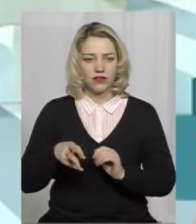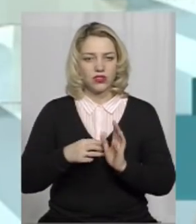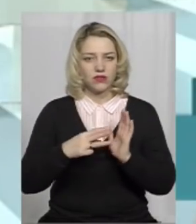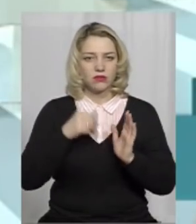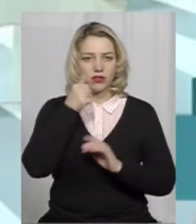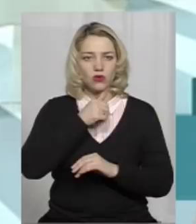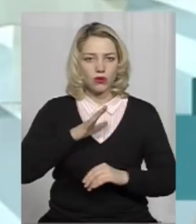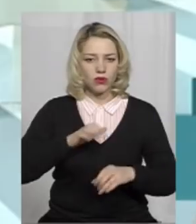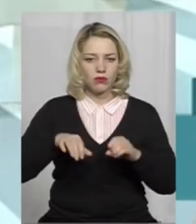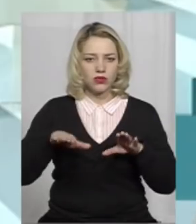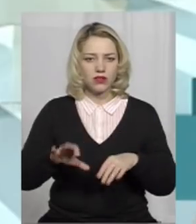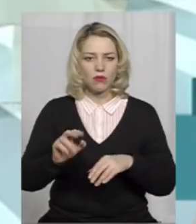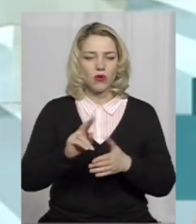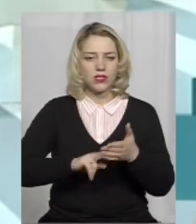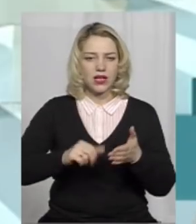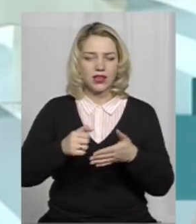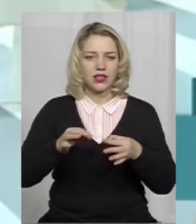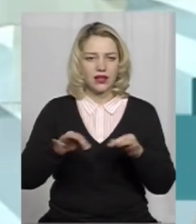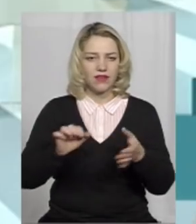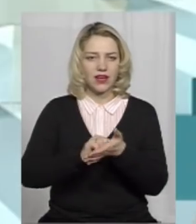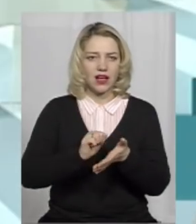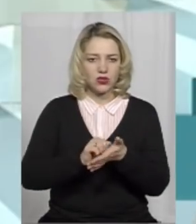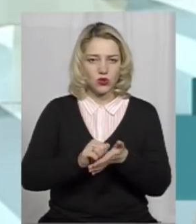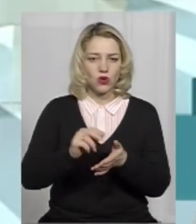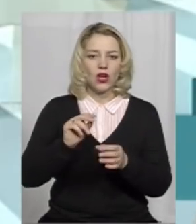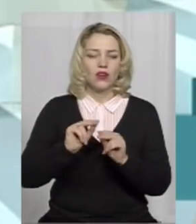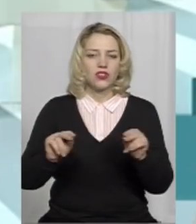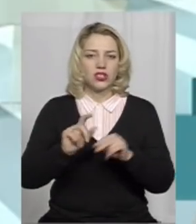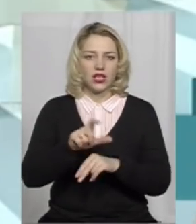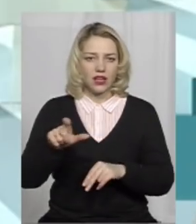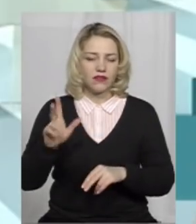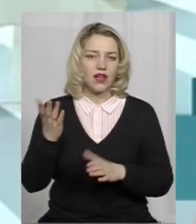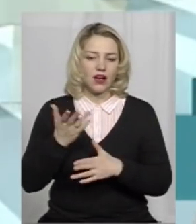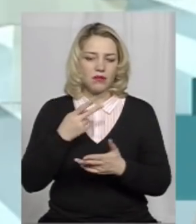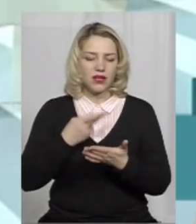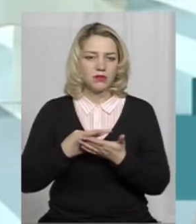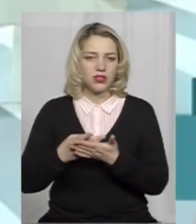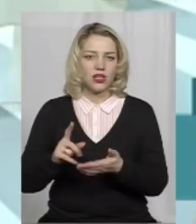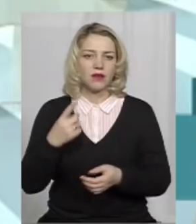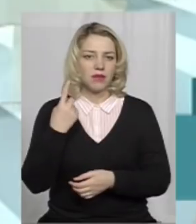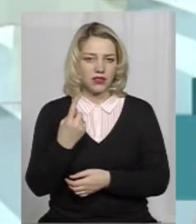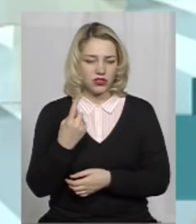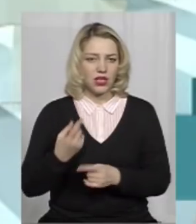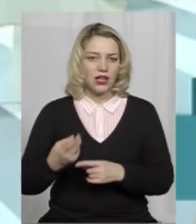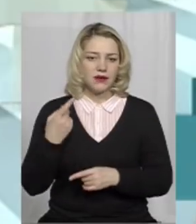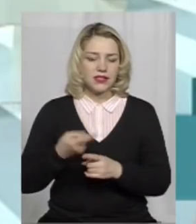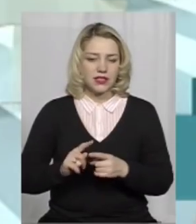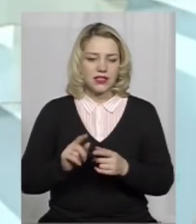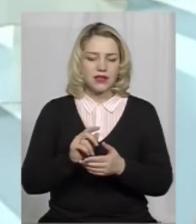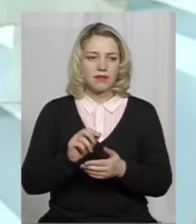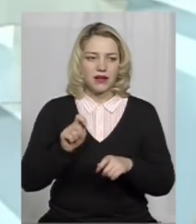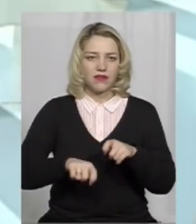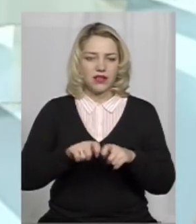року вийшла постанова про сертифікацію вчителів, яка передбачає, перше, сертифікацію